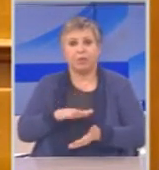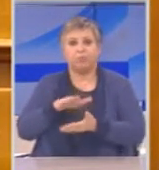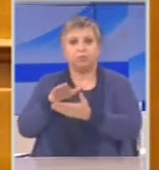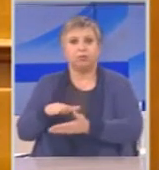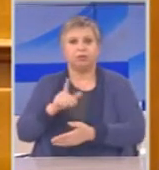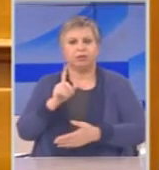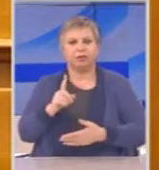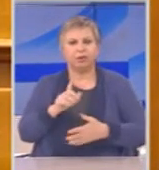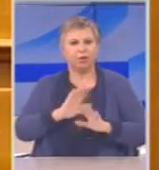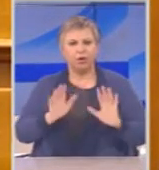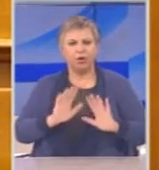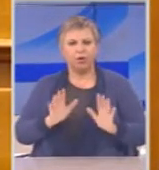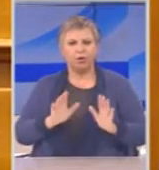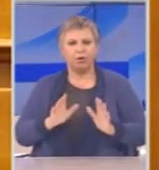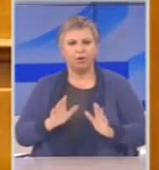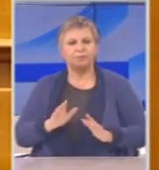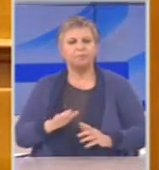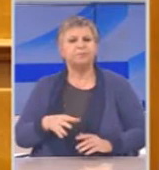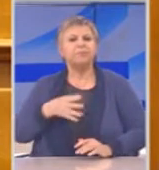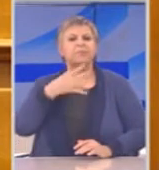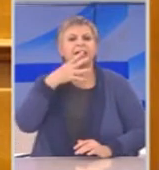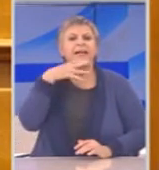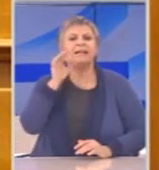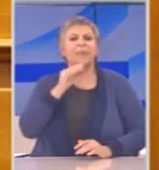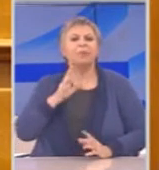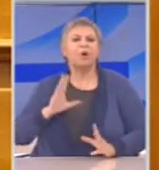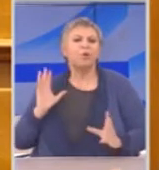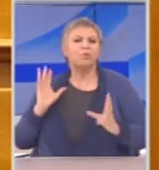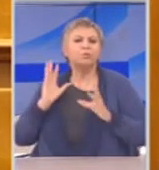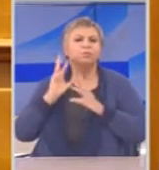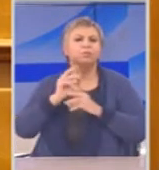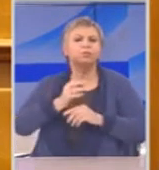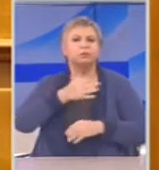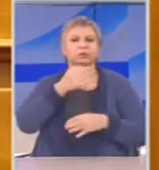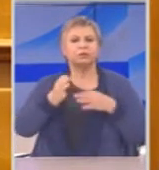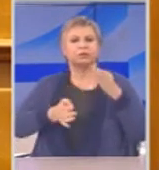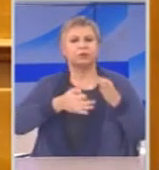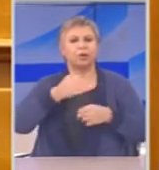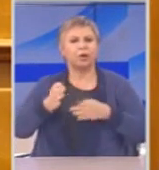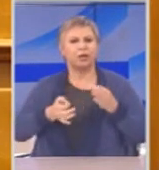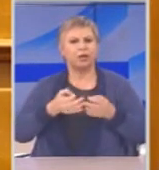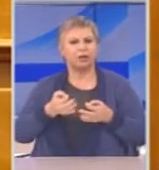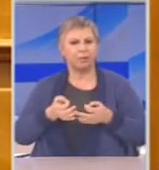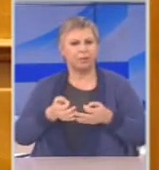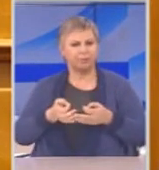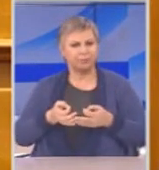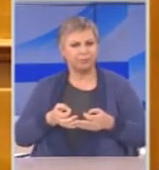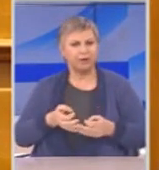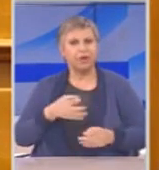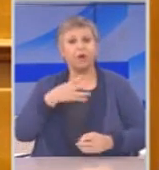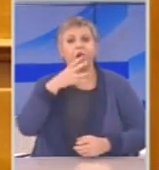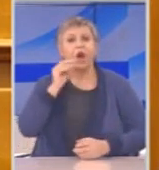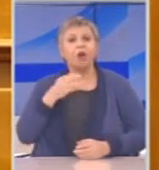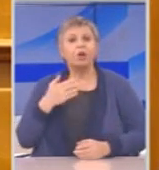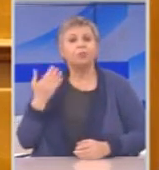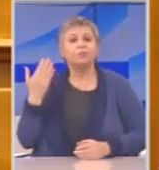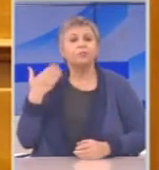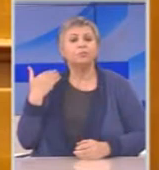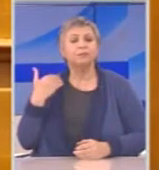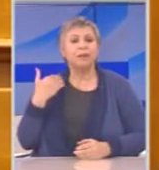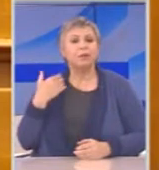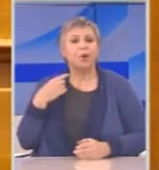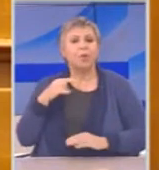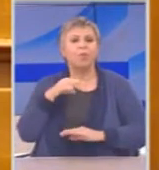το λέω αυτό και είπα όλα τα άλλα για να βλέπεις τους δρόμους γιατί ο κ. Παπαδονίου στο σημόνιμιο μίωμά του το οποίο μας